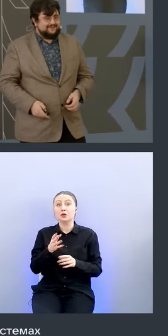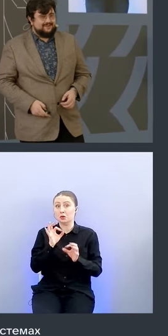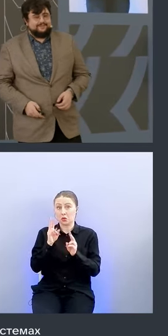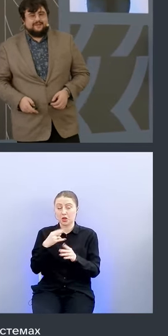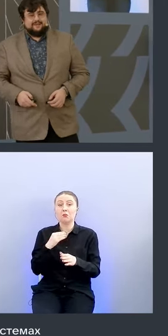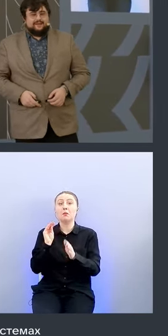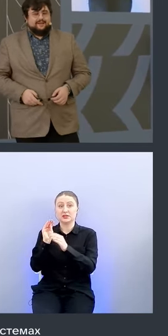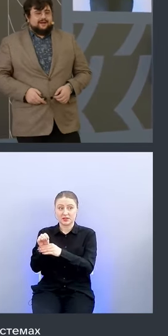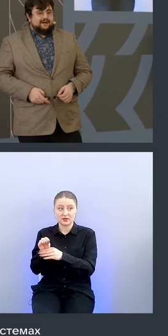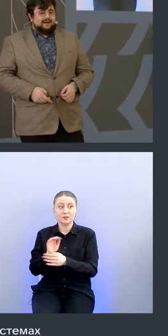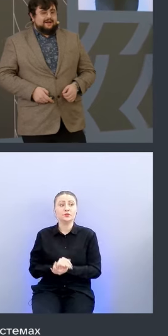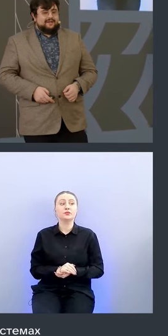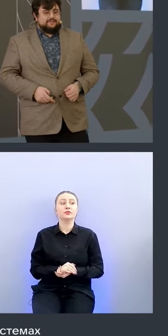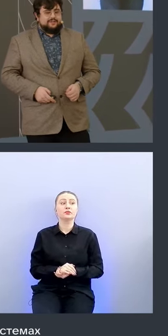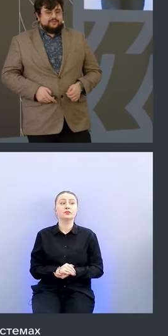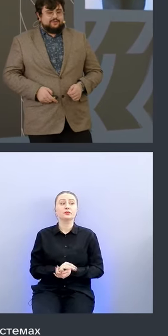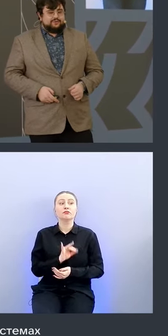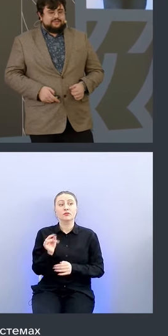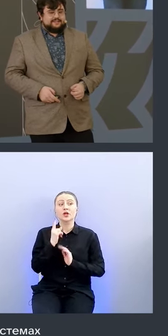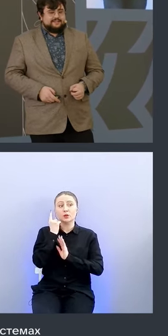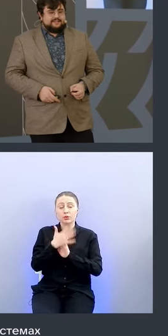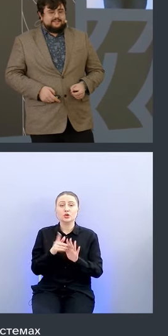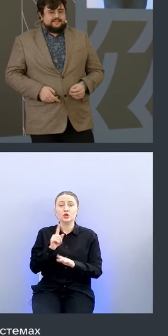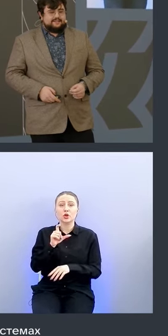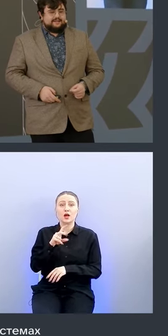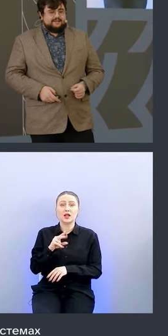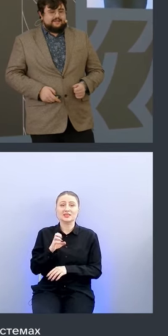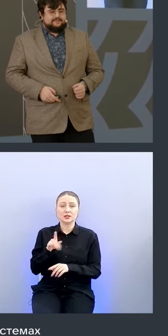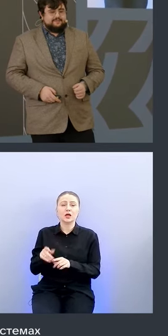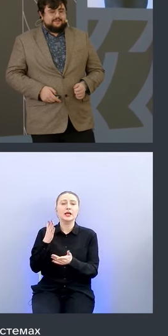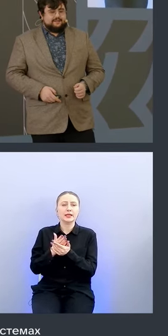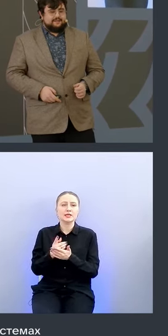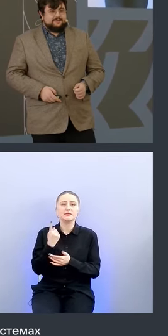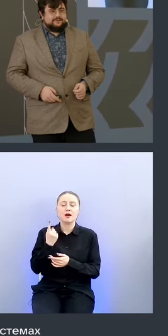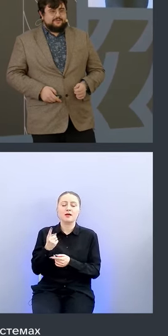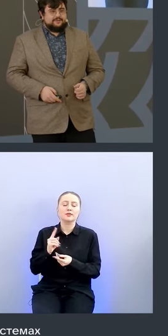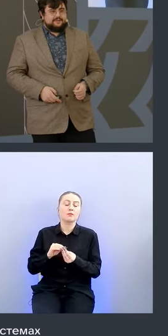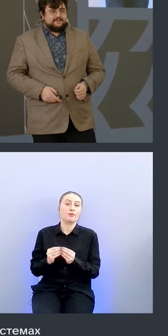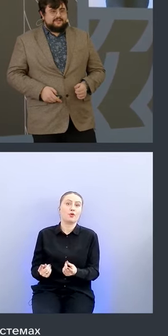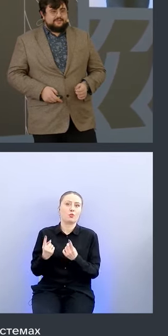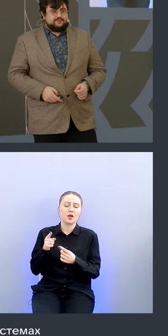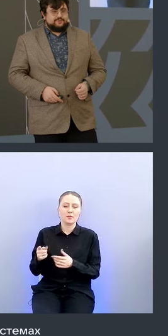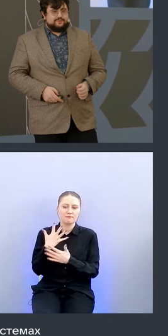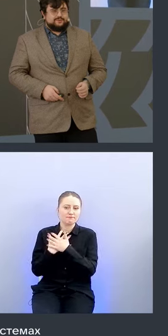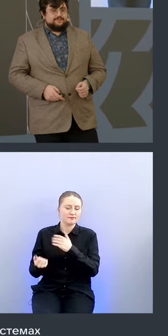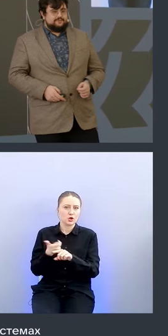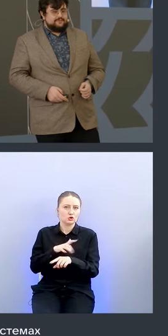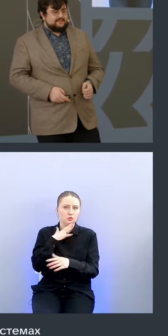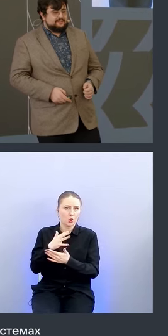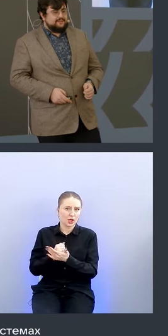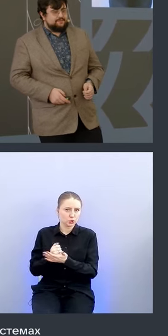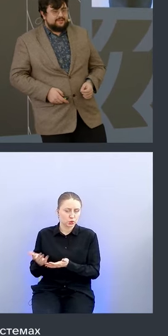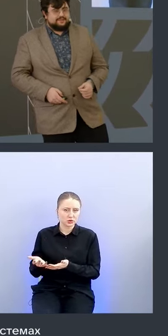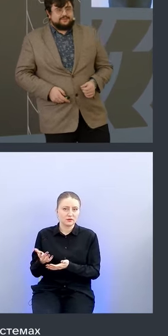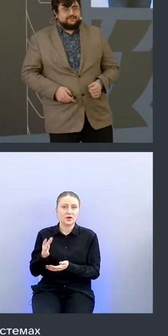поставили а и поняли что у эластика есть одна фундаментальная проблема слишком много отъедает ресурсов то есть он